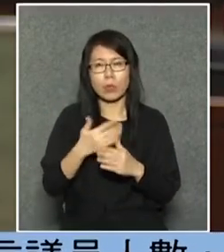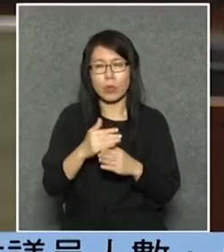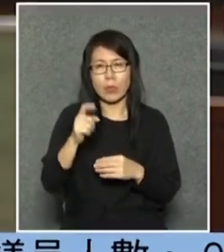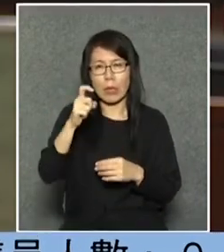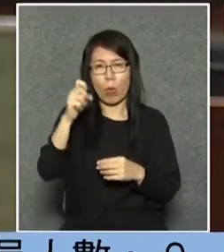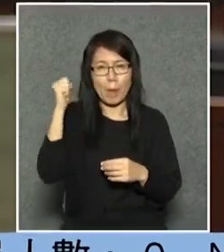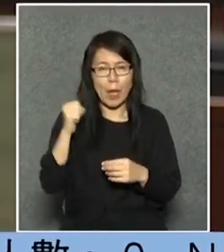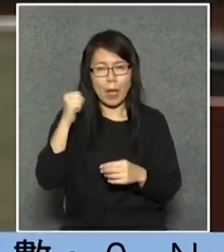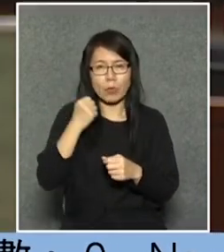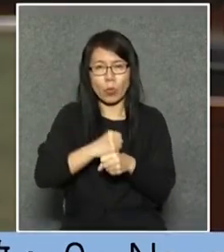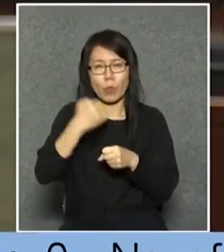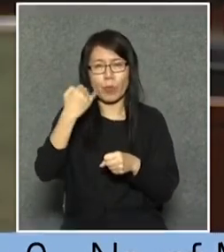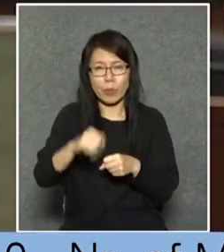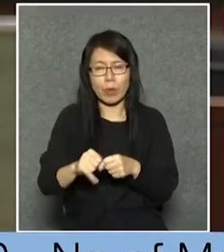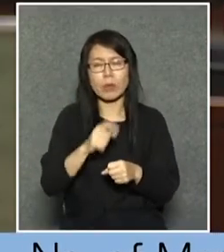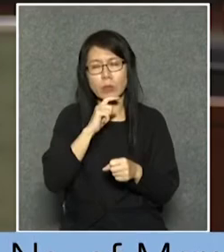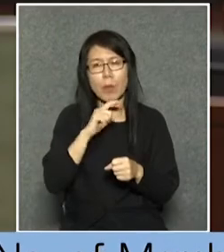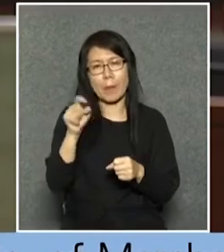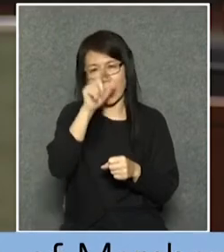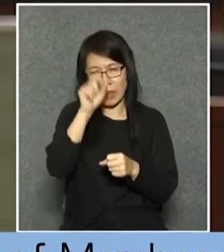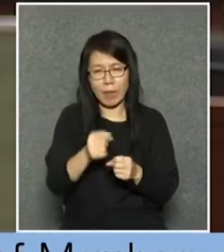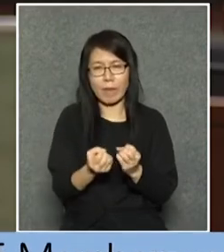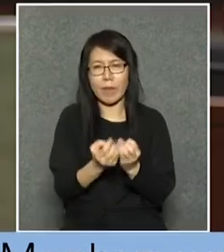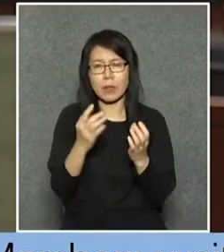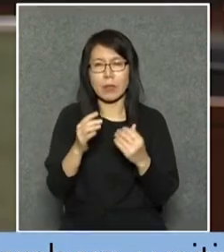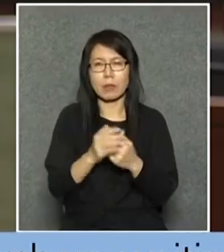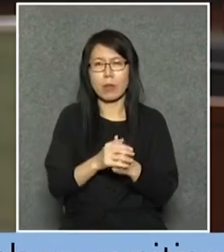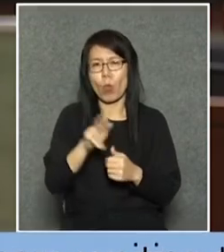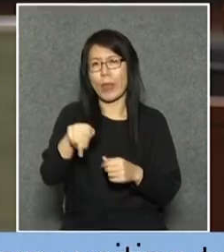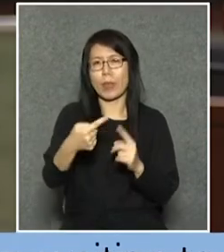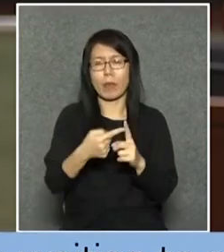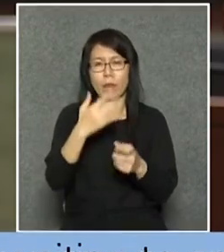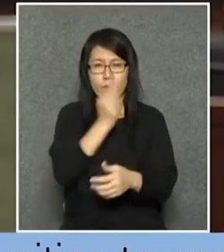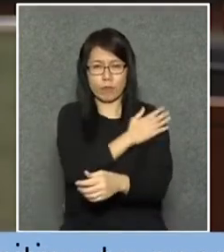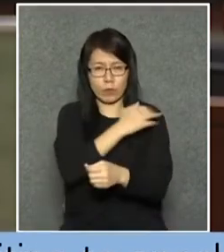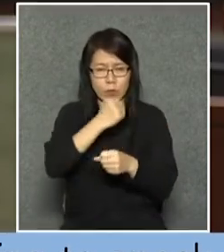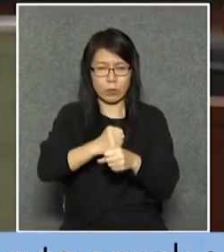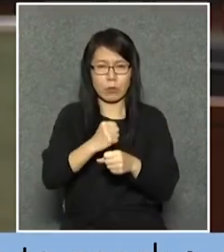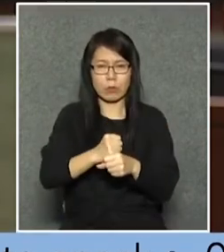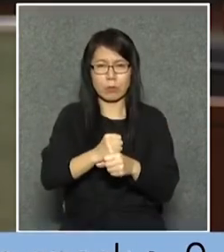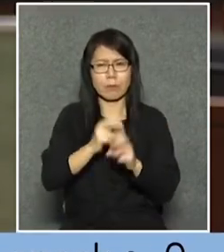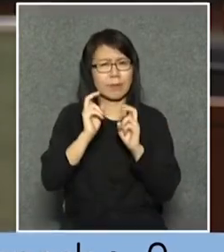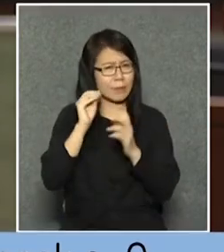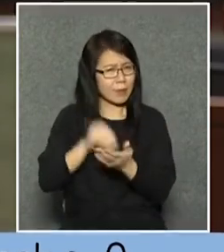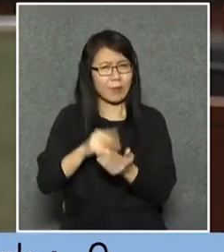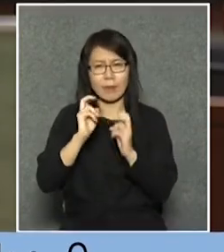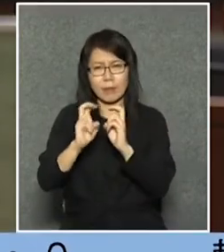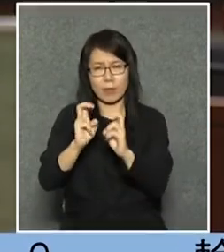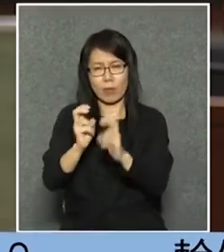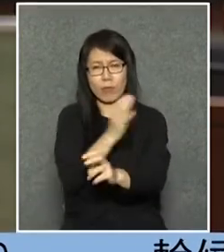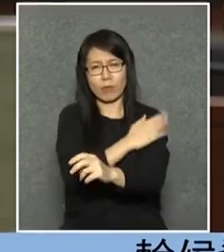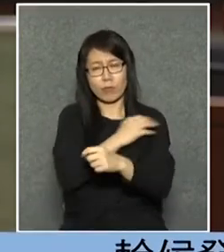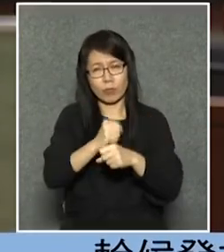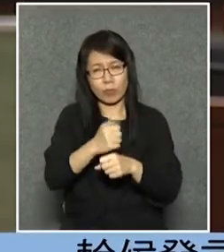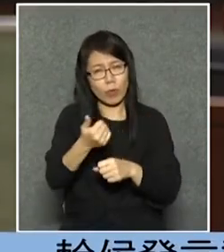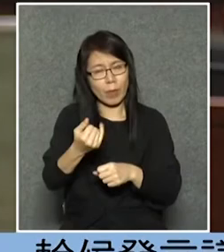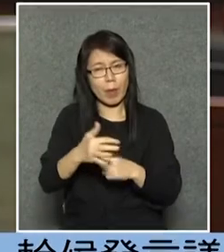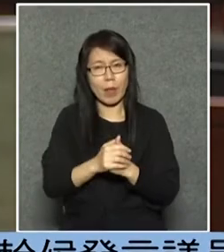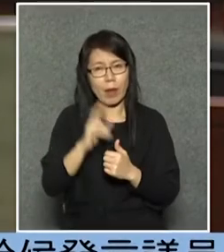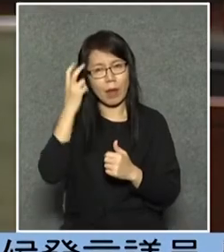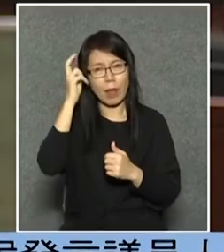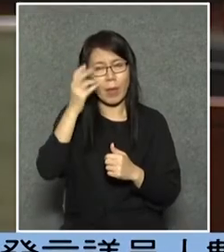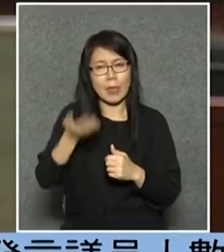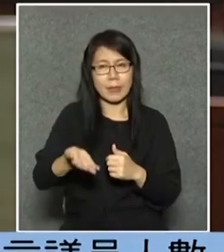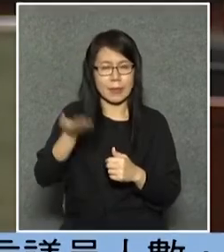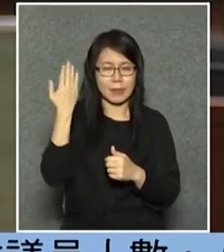的時候一定是trigger 了一個問題就是說那就找人做找人做的時候一定是鐵路做的沒有其他人可以做你想想當